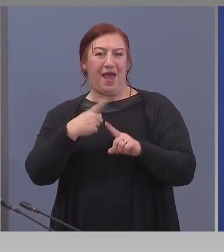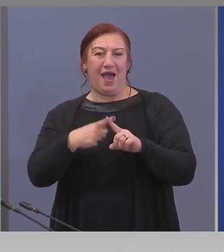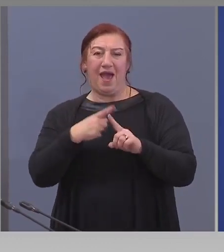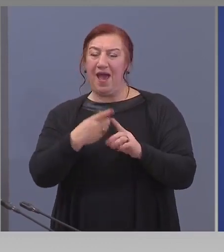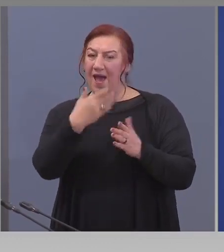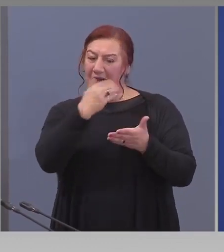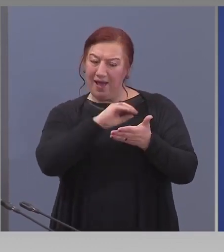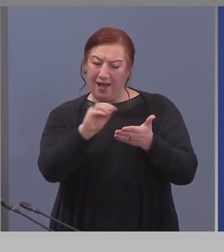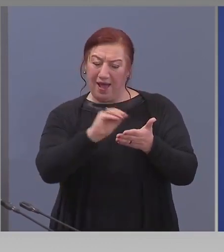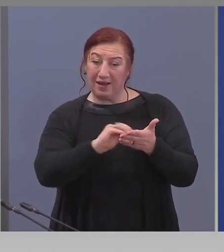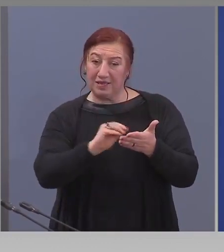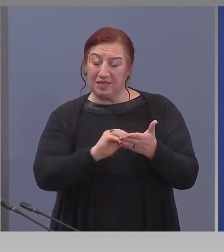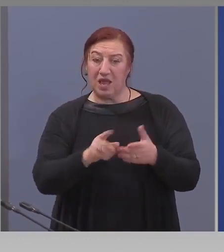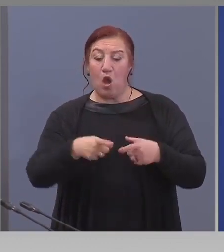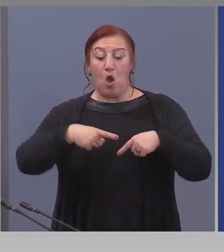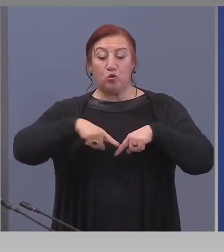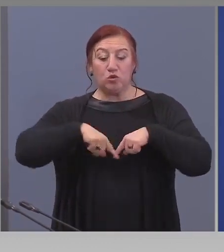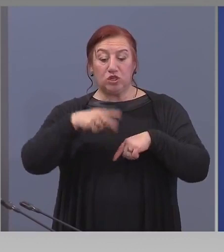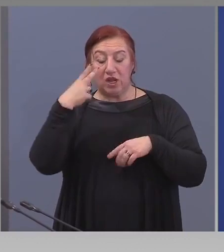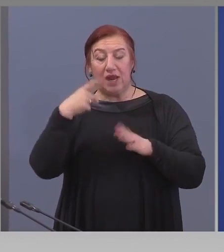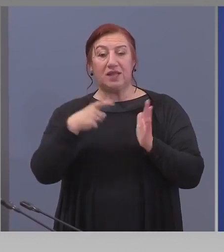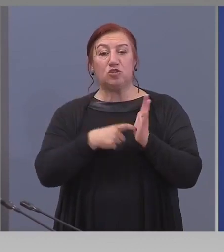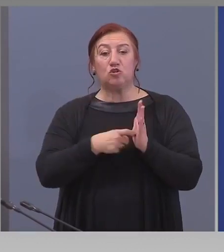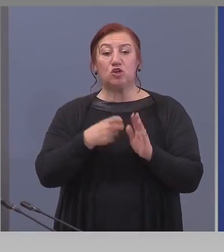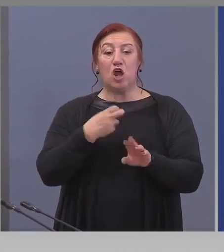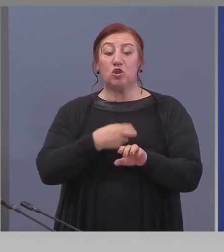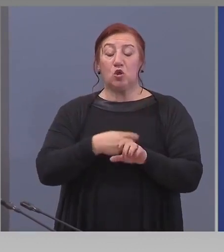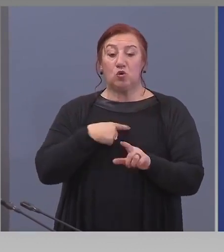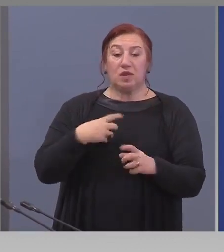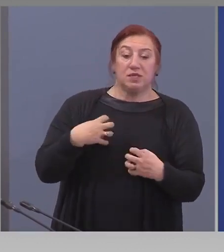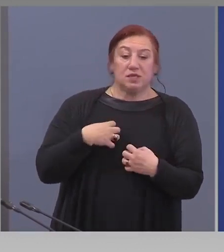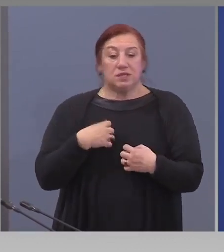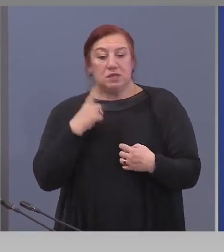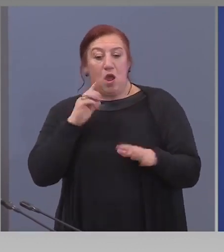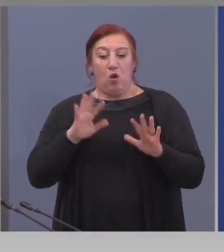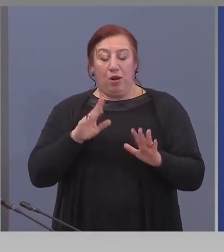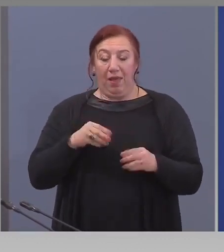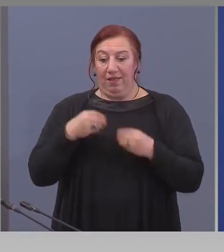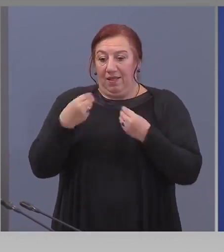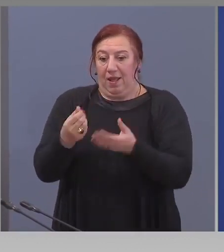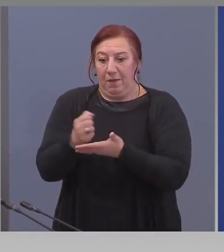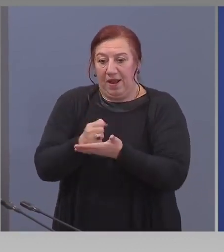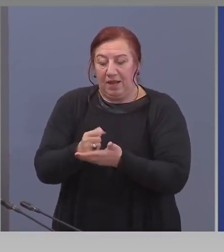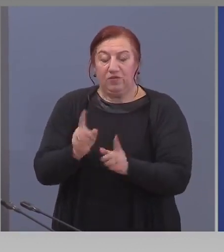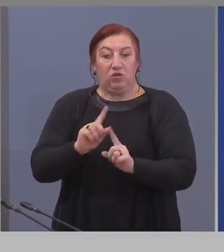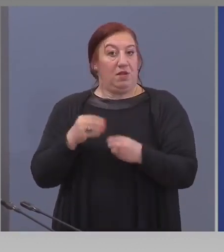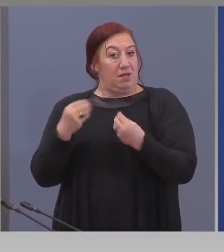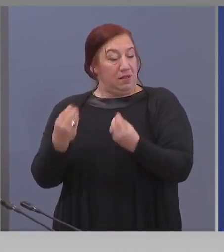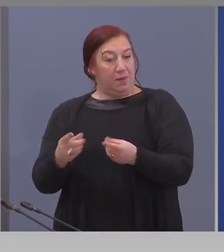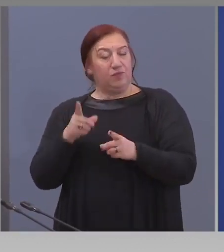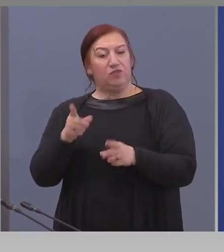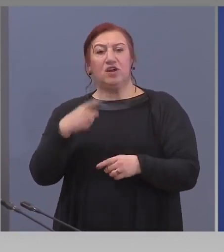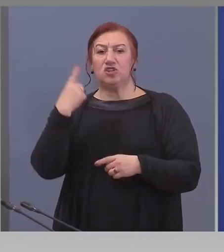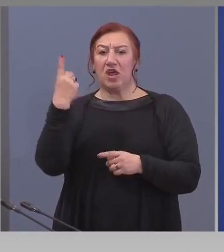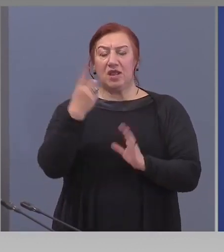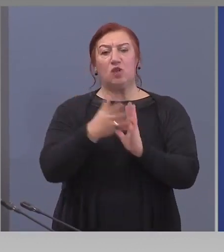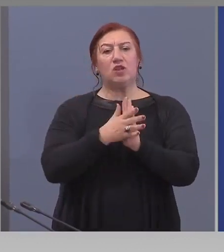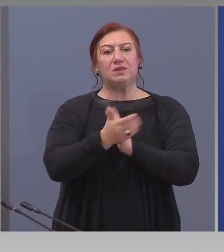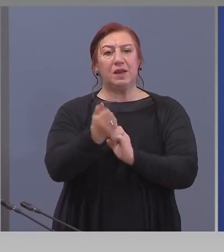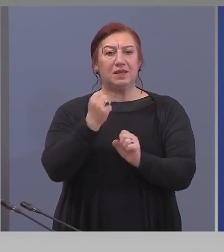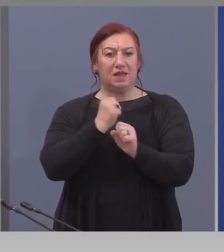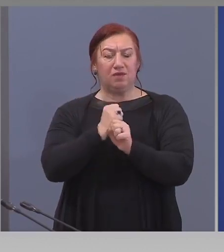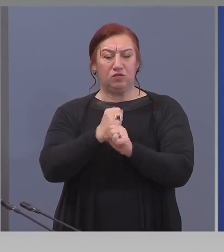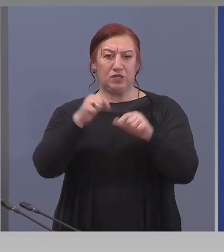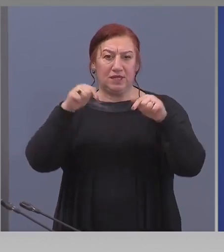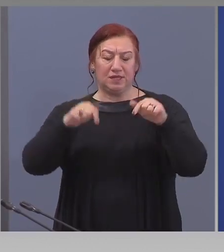гледна точка българския лекар да не се чувства уязвим. Това ще е една от експертните функции на настоящия съвет.